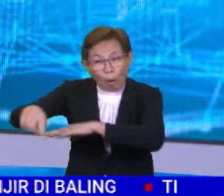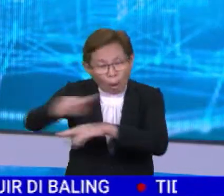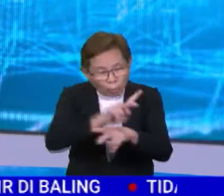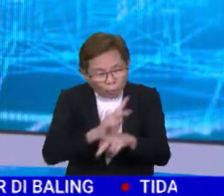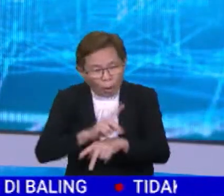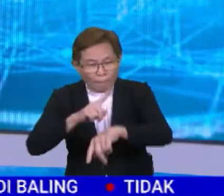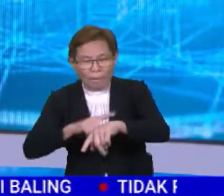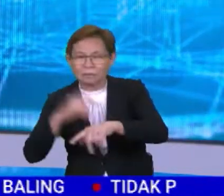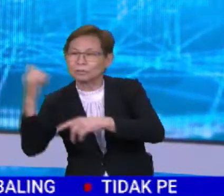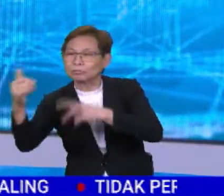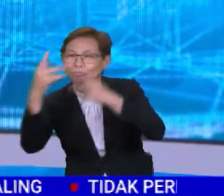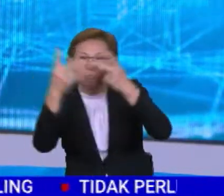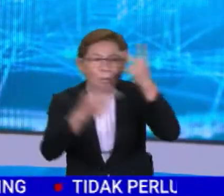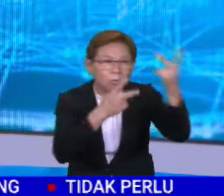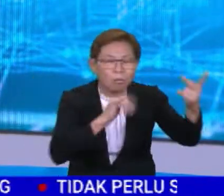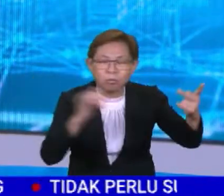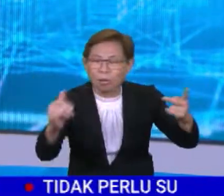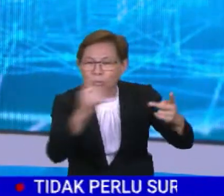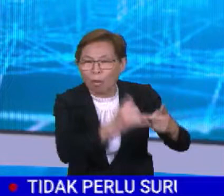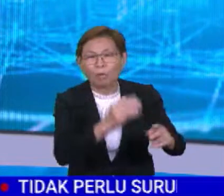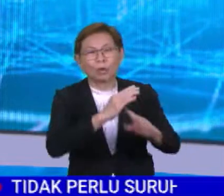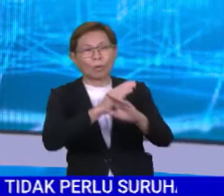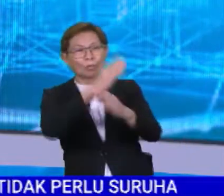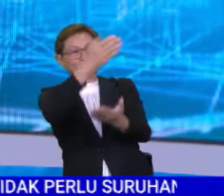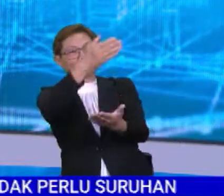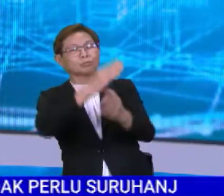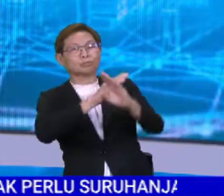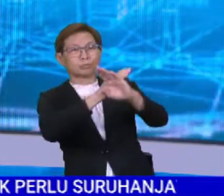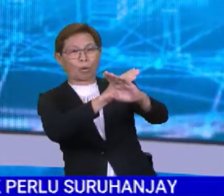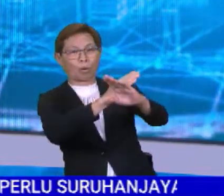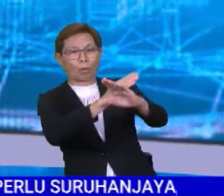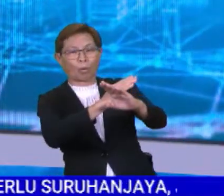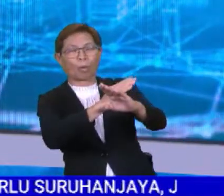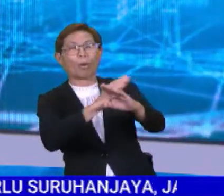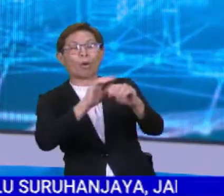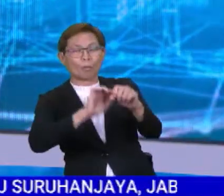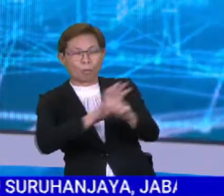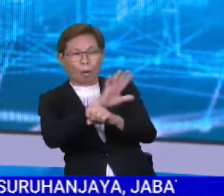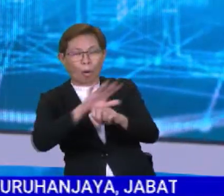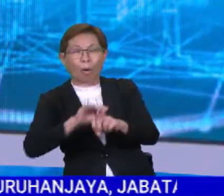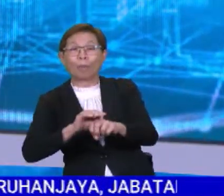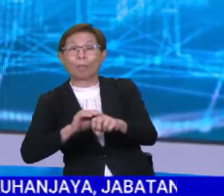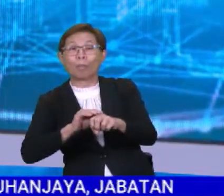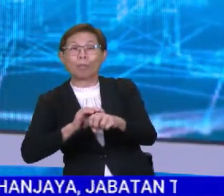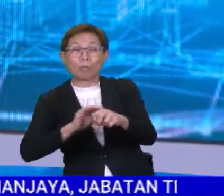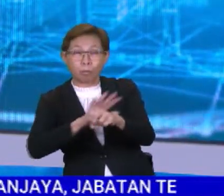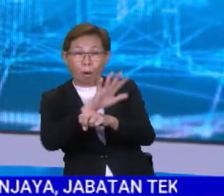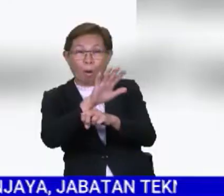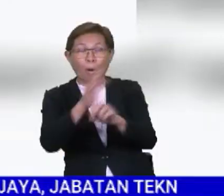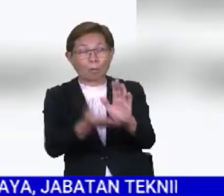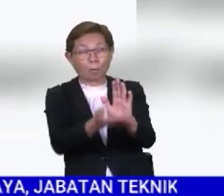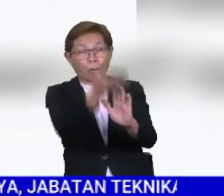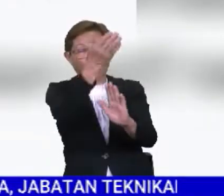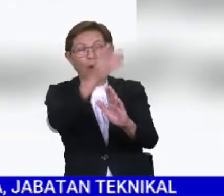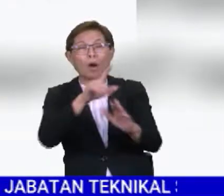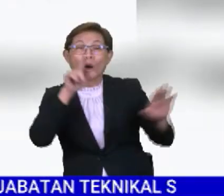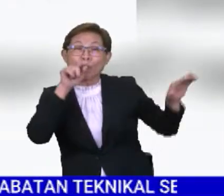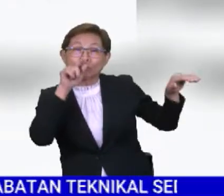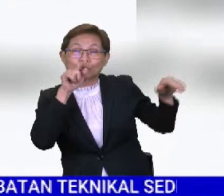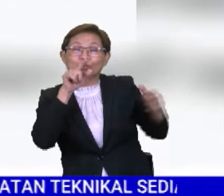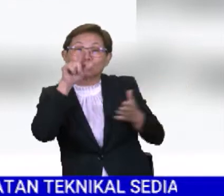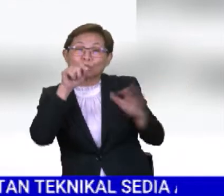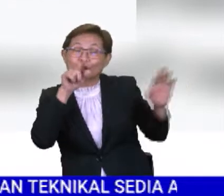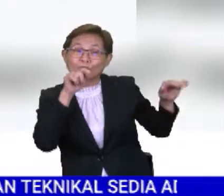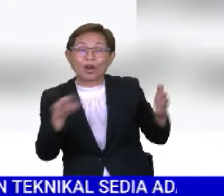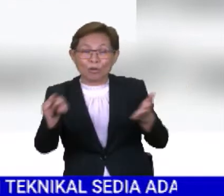menziarah. Seranan itu bagi memendung peningkatan kes harian COVID-19. Membuat naik nasihat itu menerusi siapan di Twitter rasmi